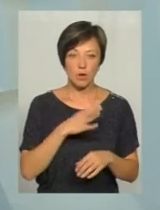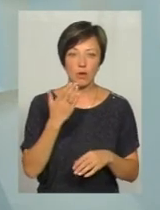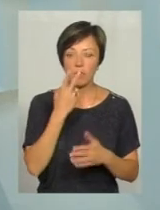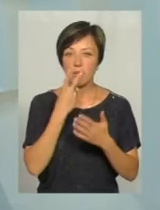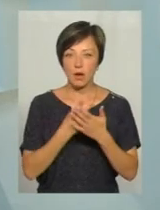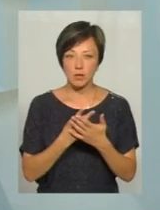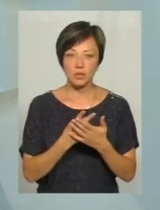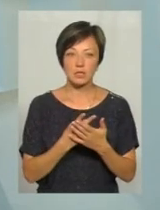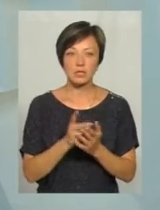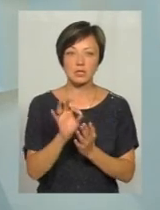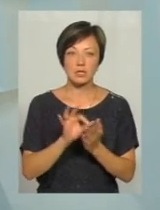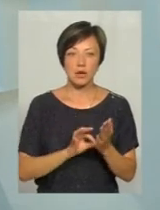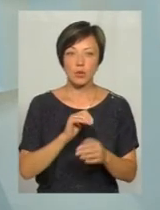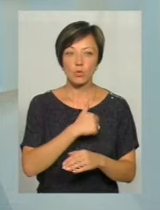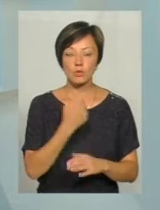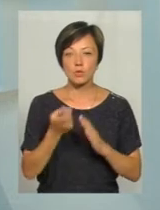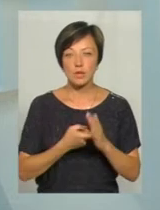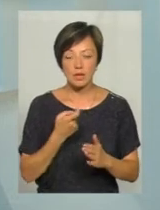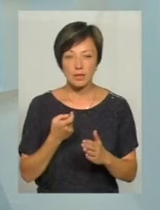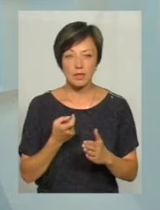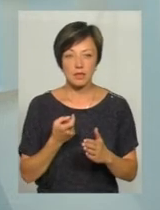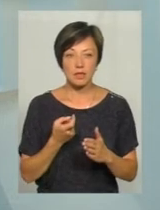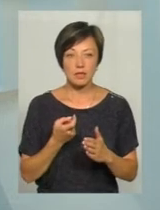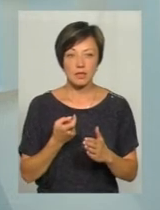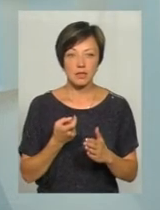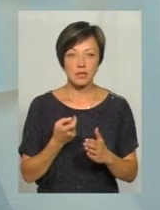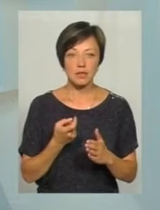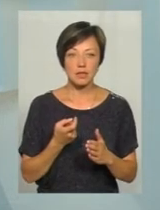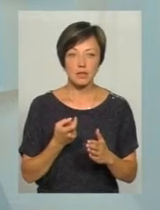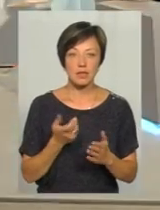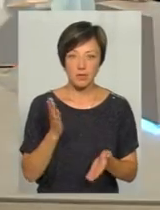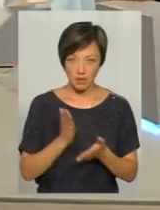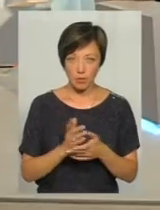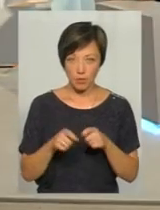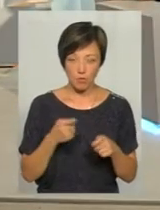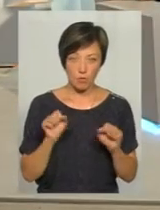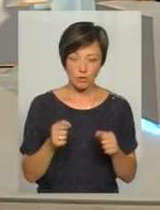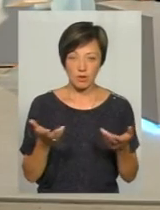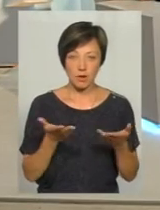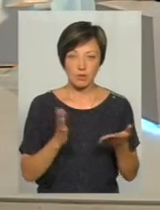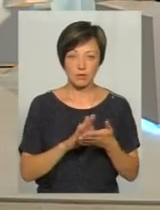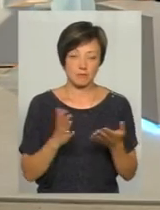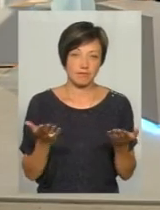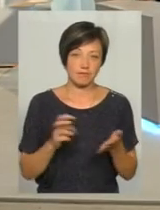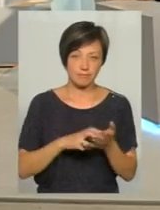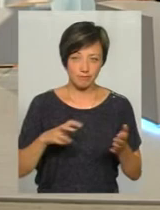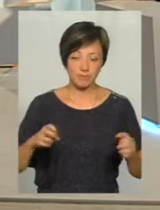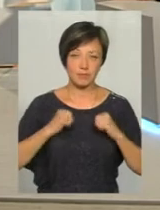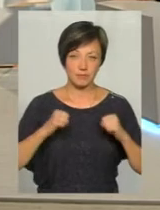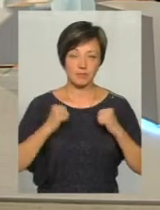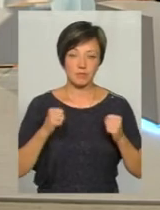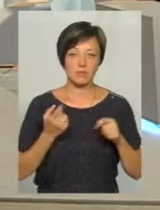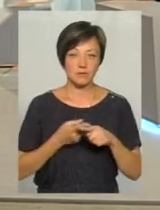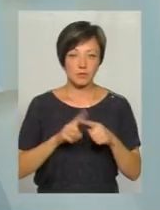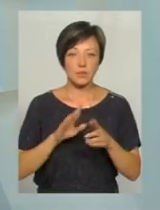бачите, що громадян зразу хоче знати, ну, а я хіба порушив, а може якось, так, вільну. Ну, ви бачите,